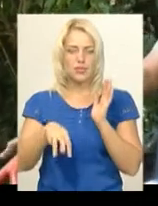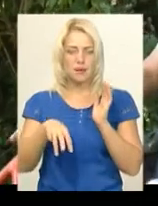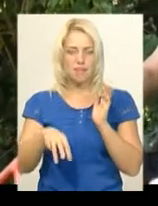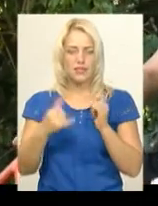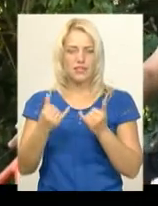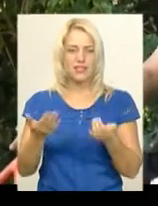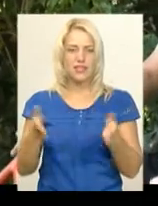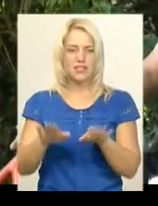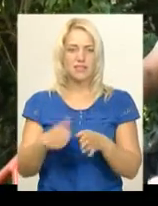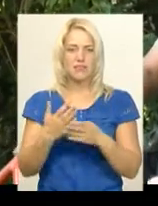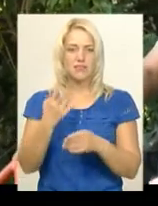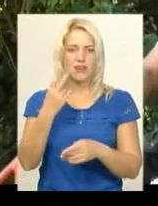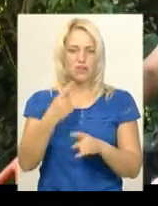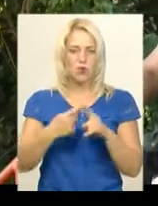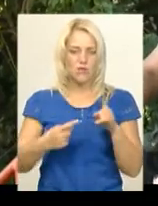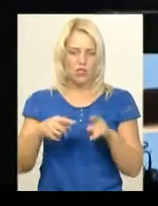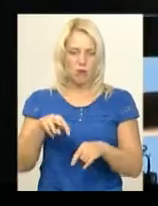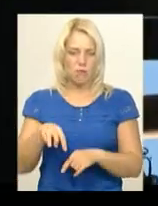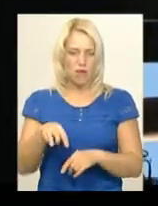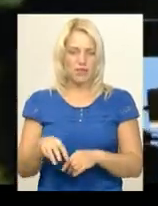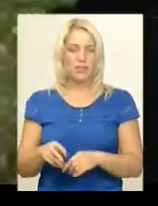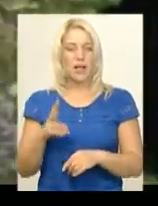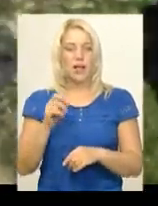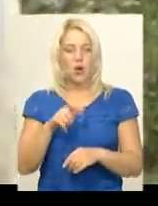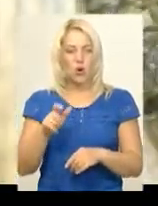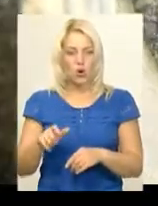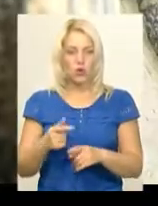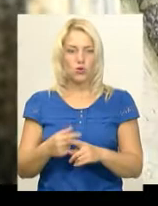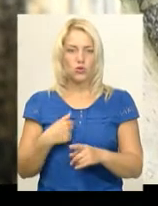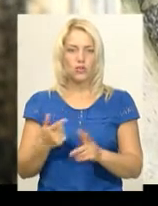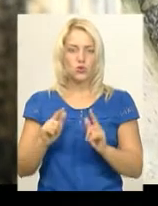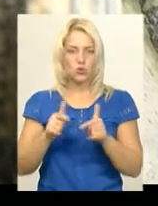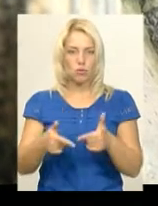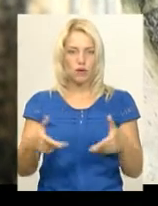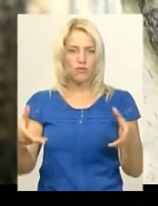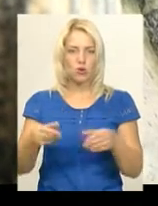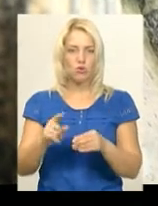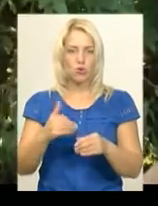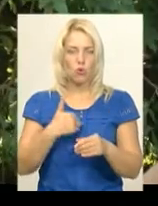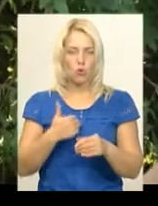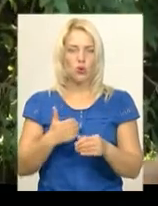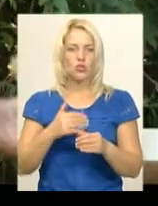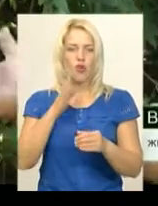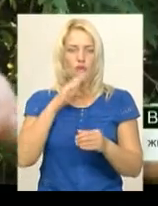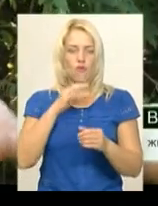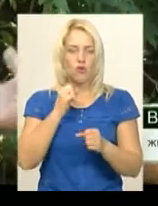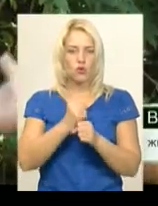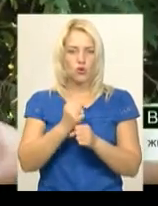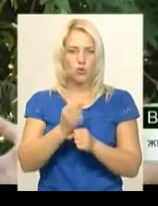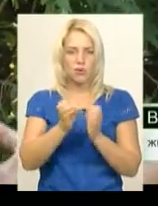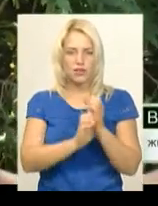лишилося десь метр два з половиною до двох. Та ці люди вступили в кооператив, бо хочуть провести воду в будинок. А це буде